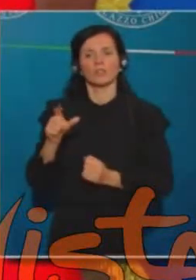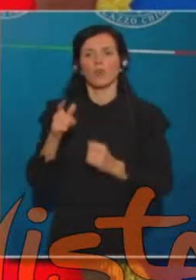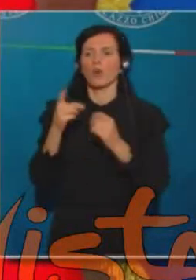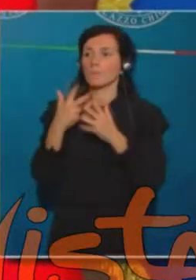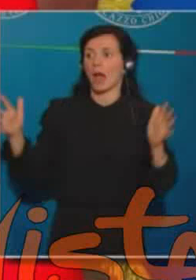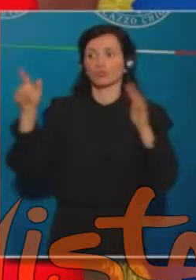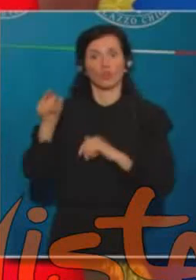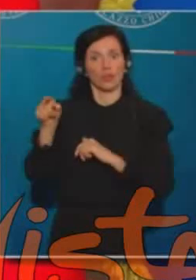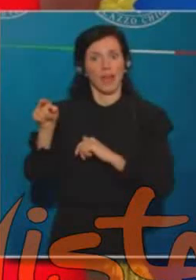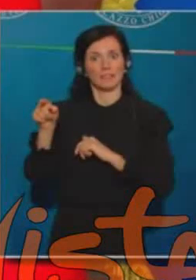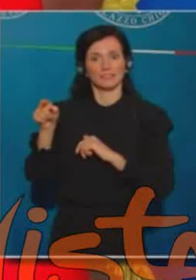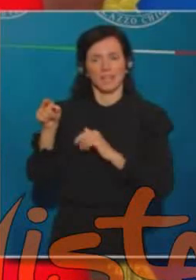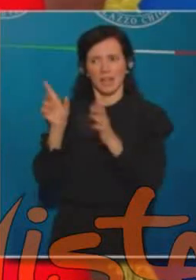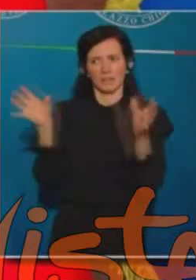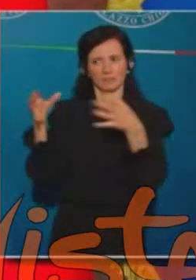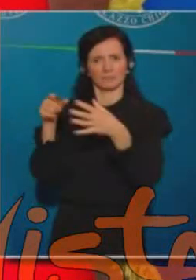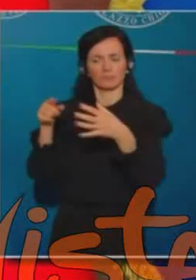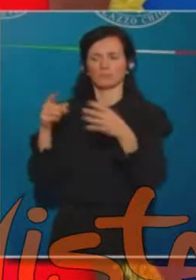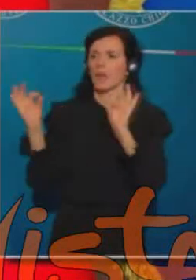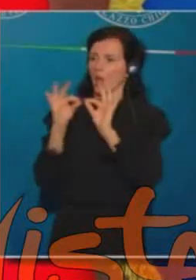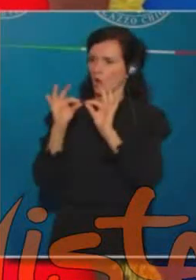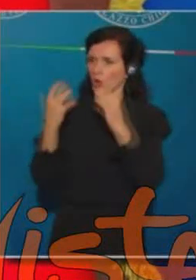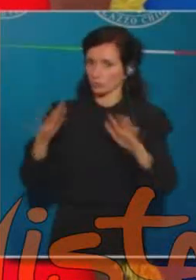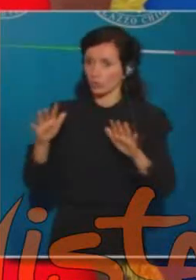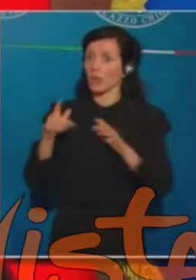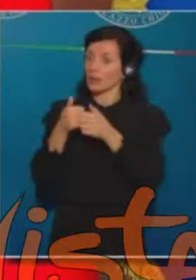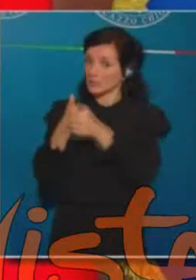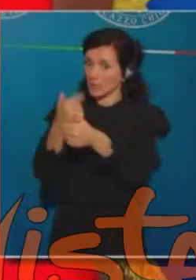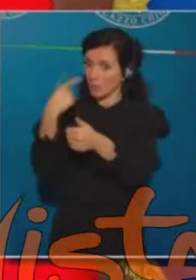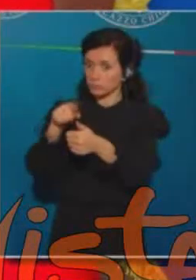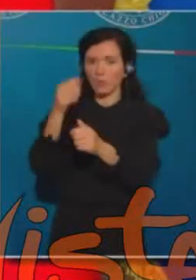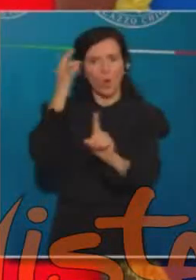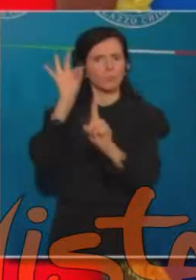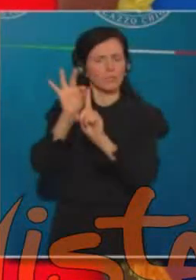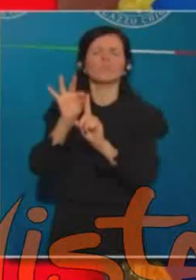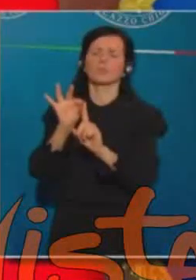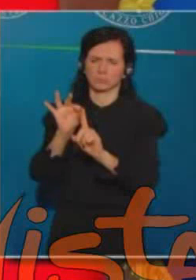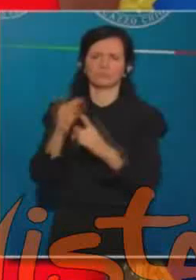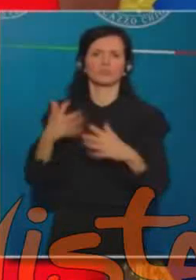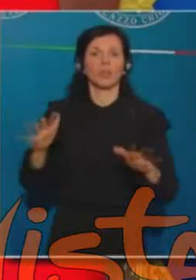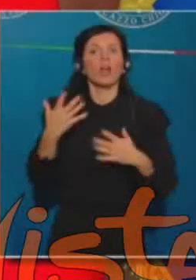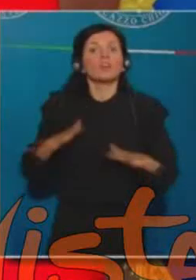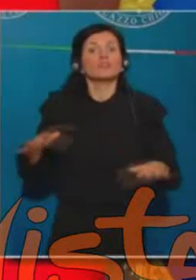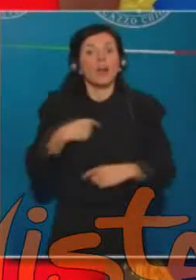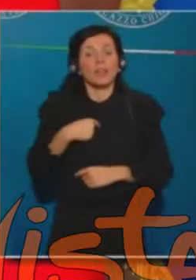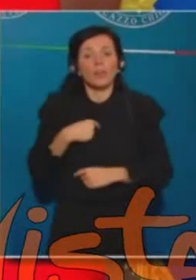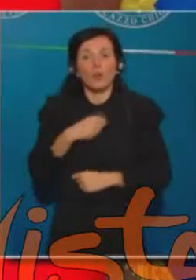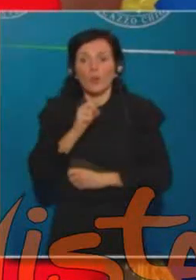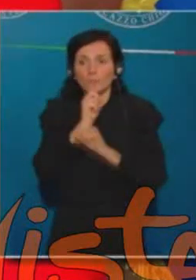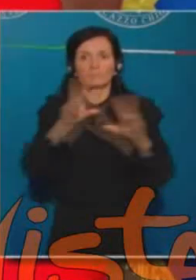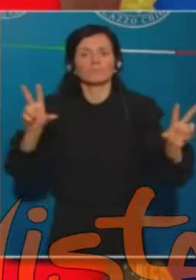forze di maggioranza in questa direzione. Io avevo preannunciato non una mia personale